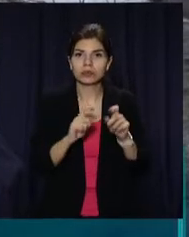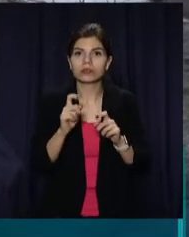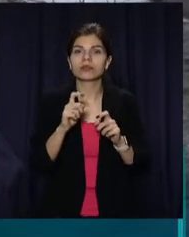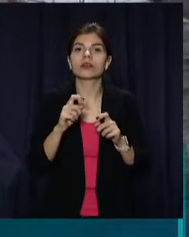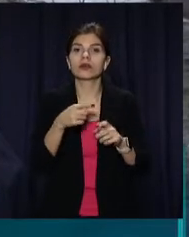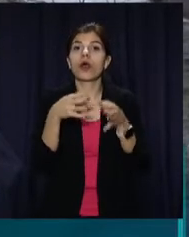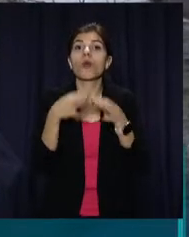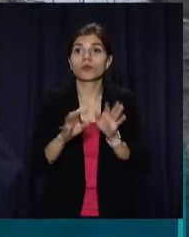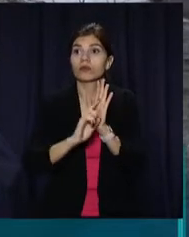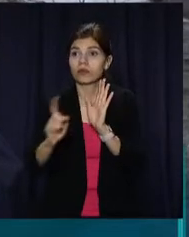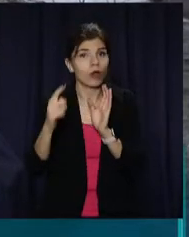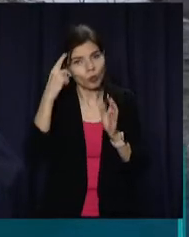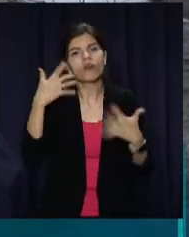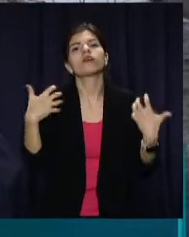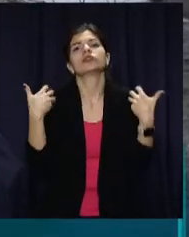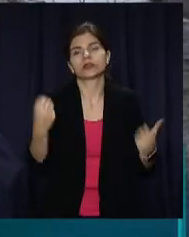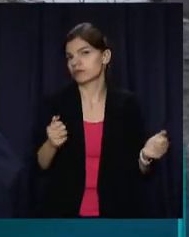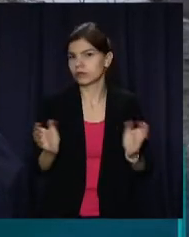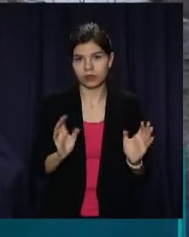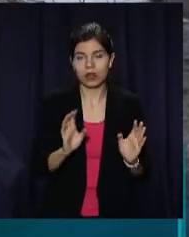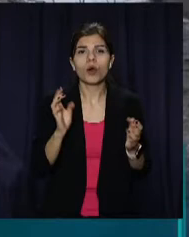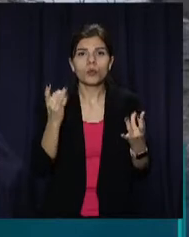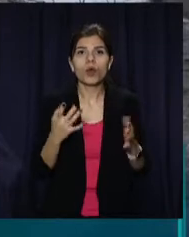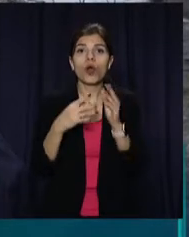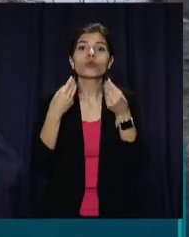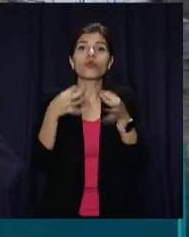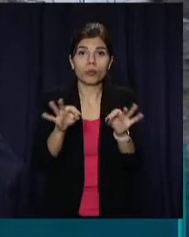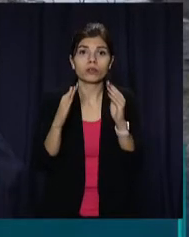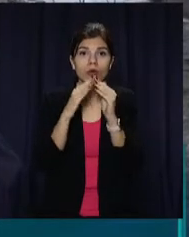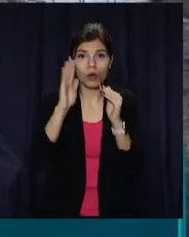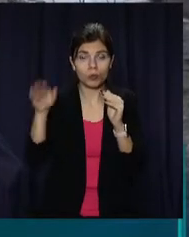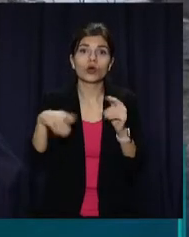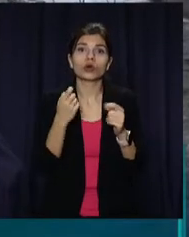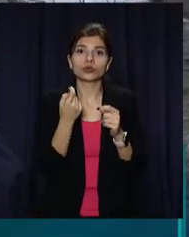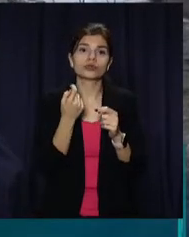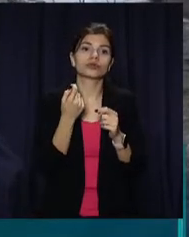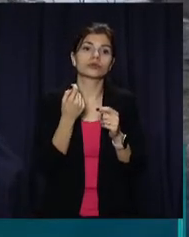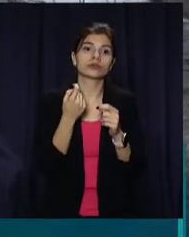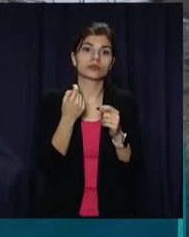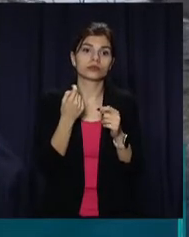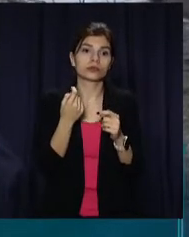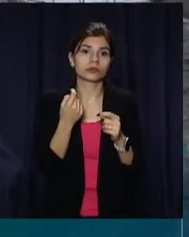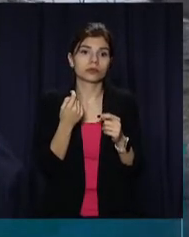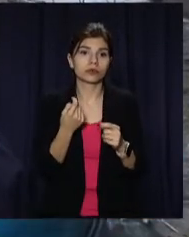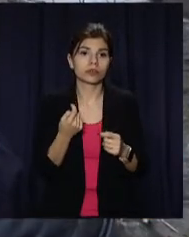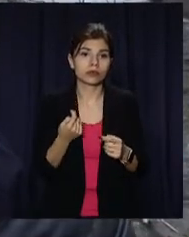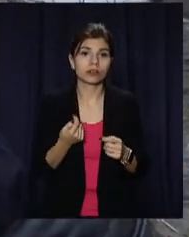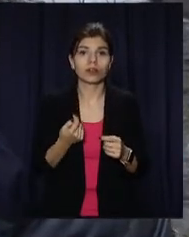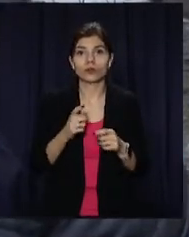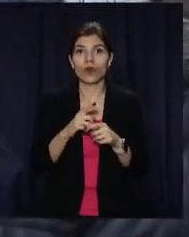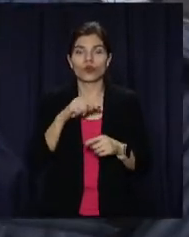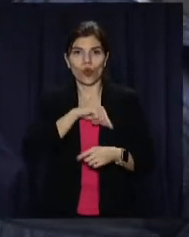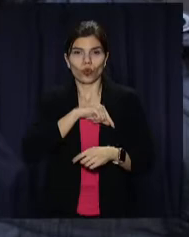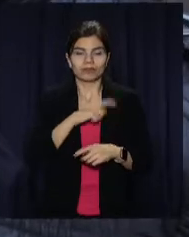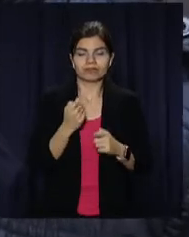відпускають. Це не значить, що вони повністю виздарили. Просто відпускають додому, щоб вони поправилися з